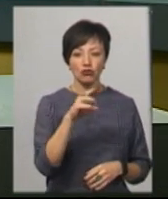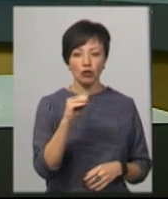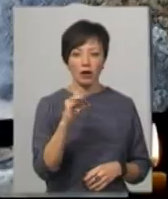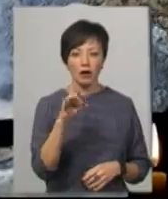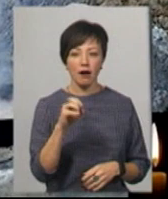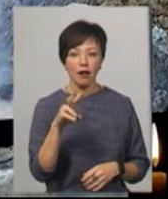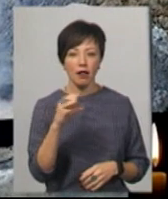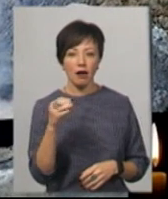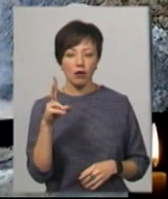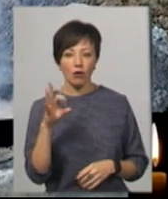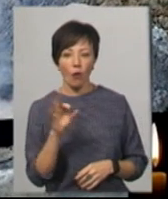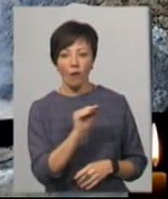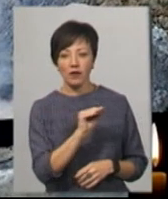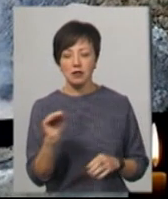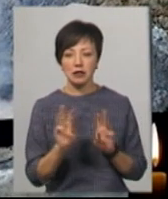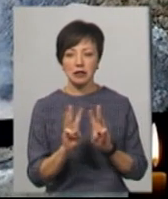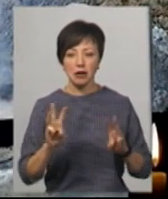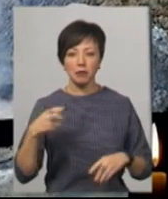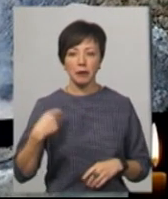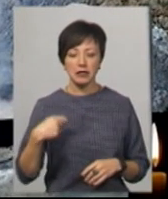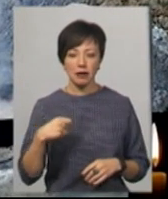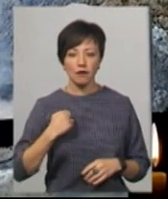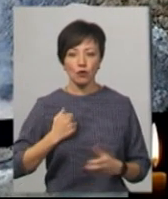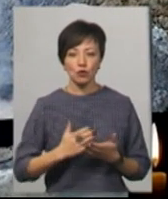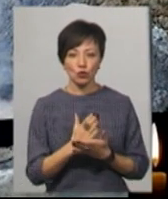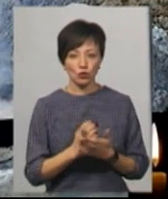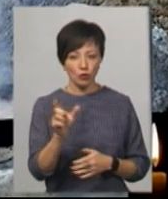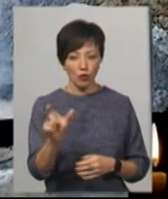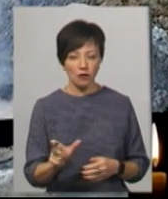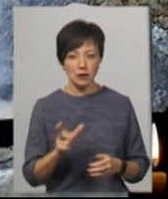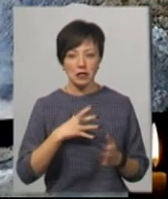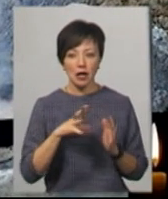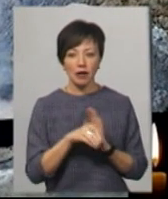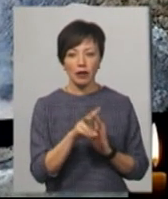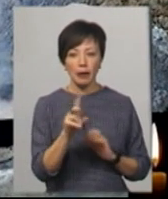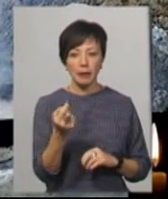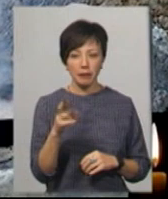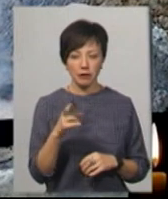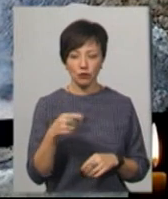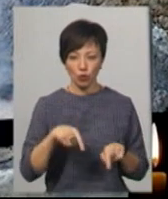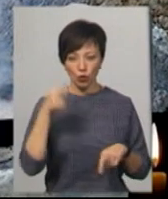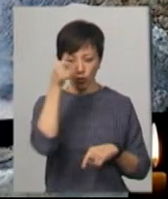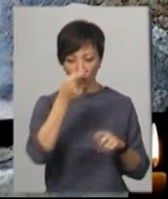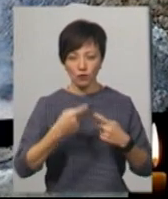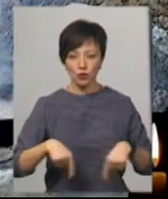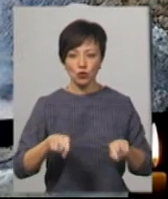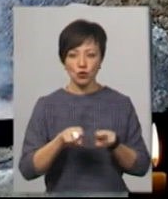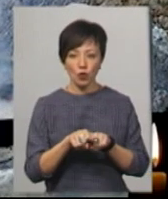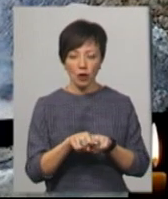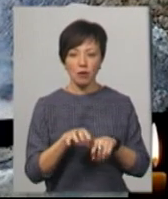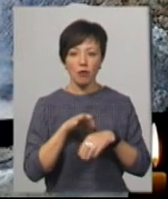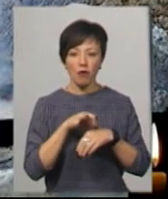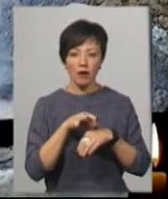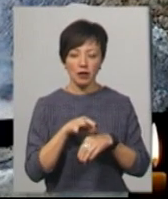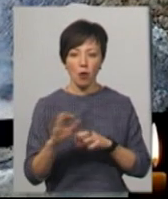на офіційному сайті президента. Нагадаю, військовослужбовець Роман Джерелейко загинув у липні цього року в зоні проведення операції об